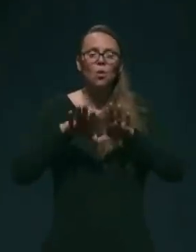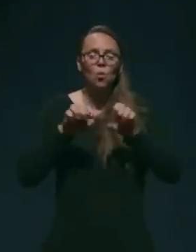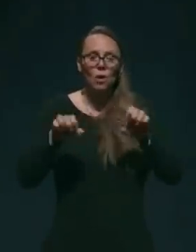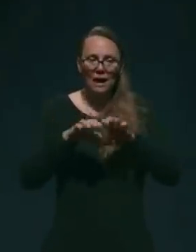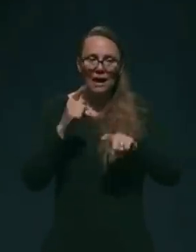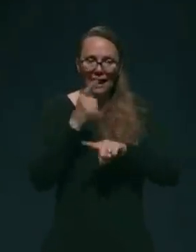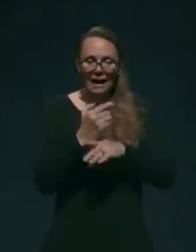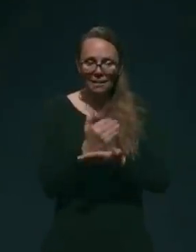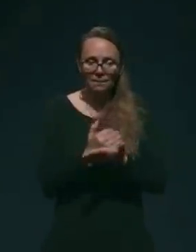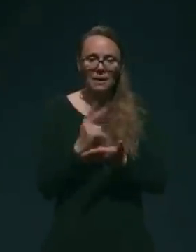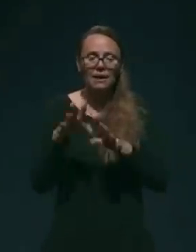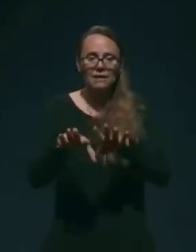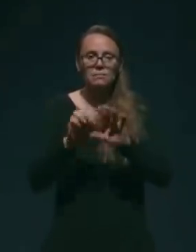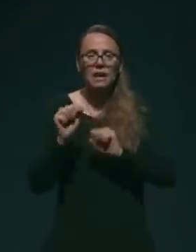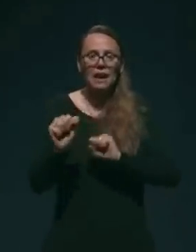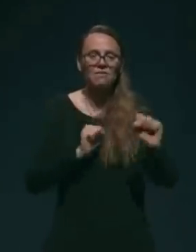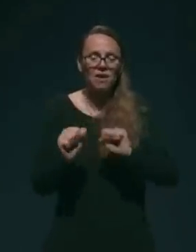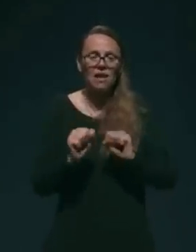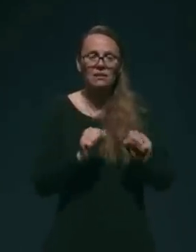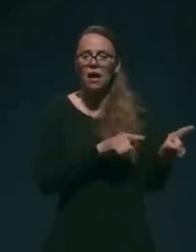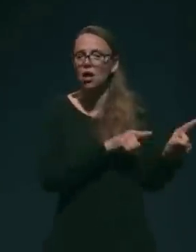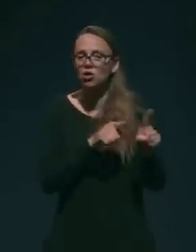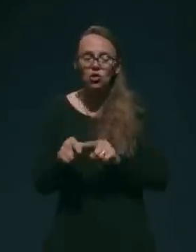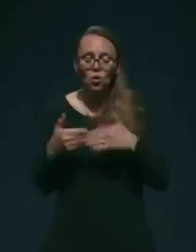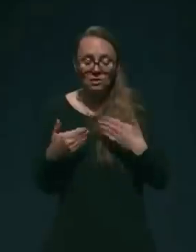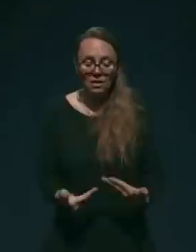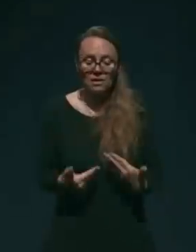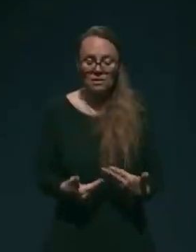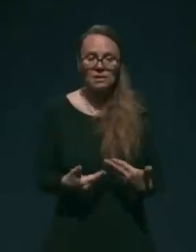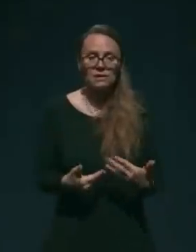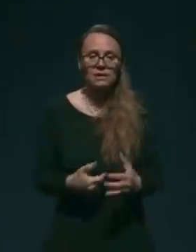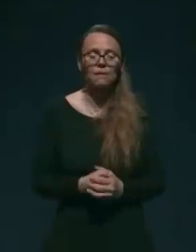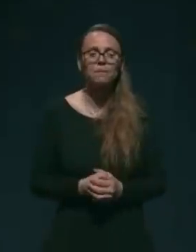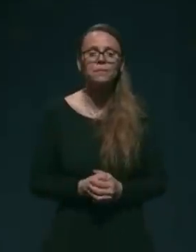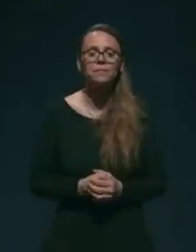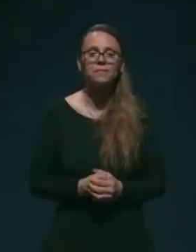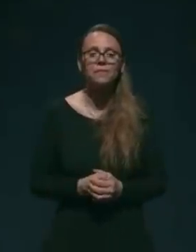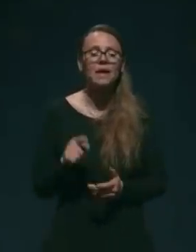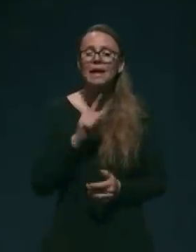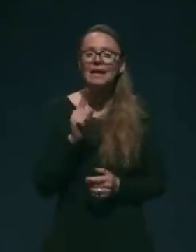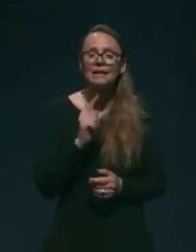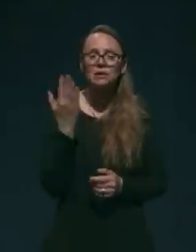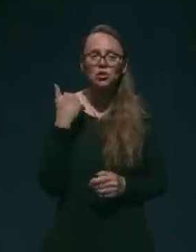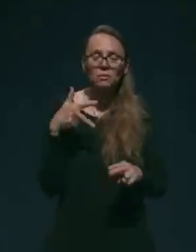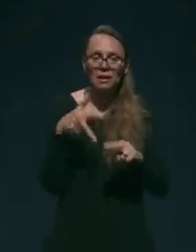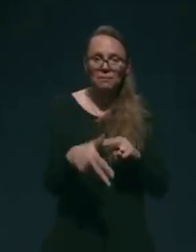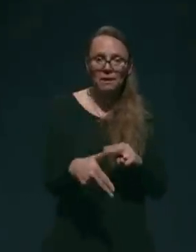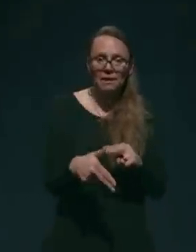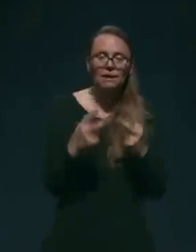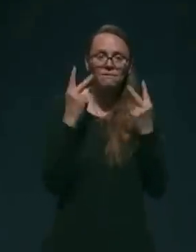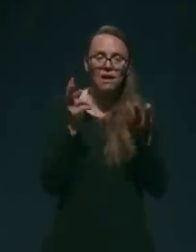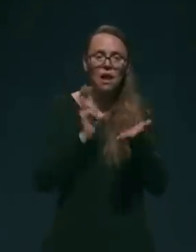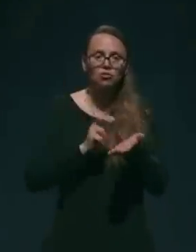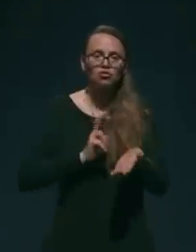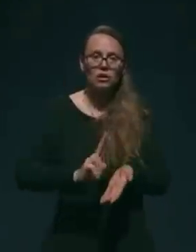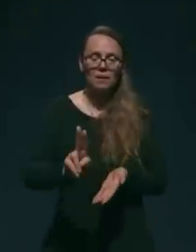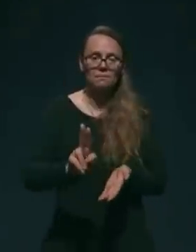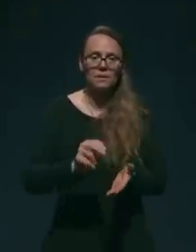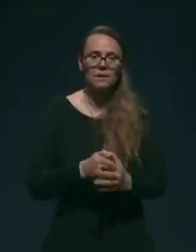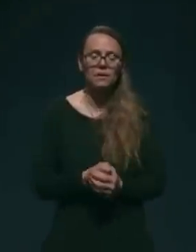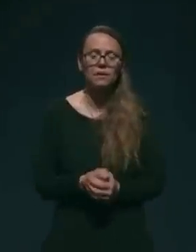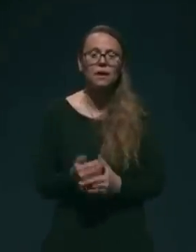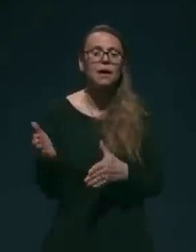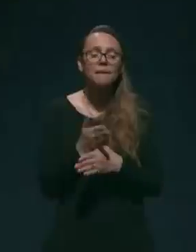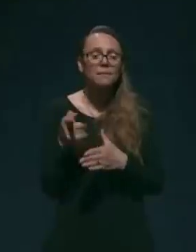ki jih je sprejela vlada do danes in niso bili preklicani, verjajo še naprej. Med